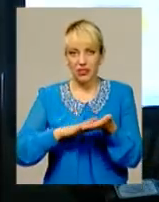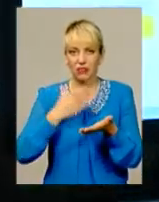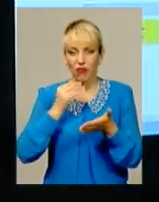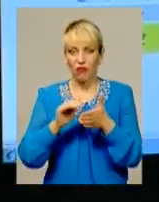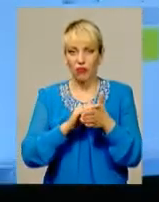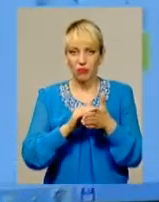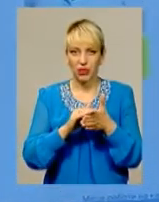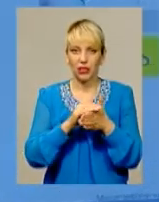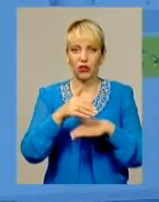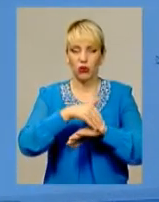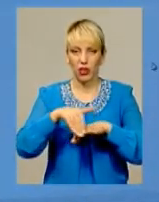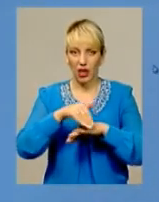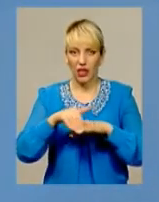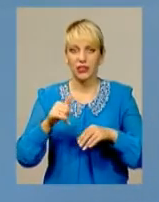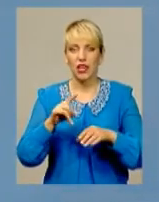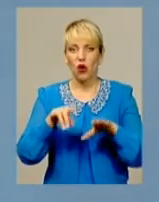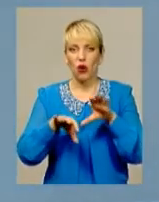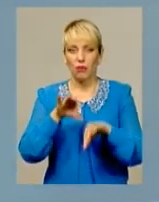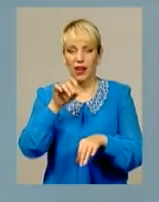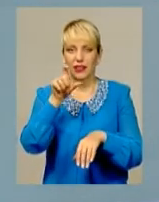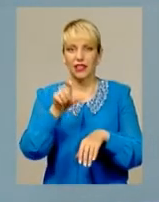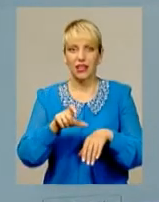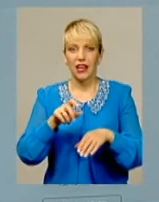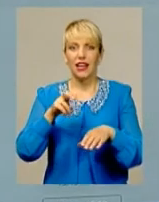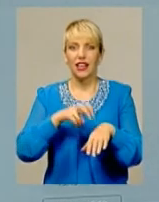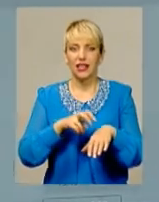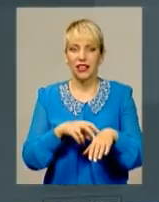обрати лікаря, дату та час, на який ви хочете записатися.